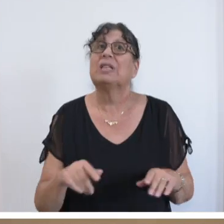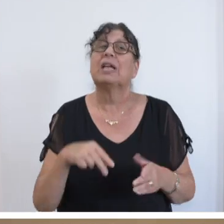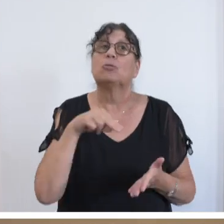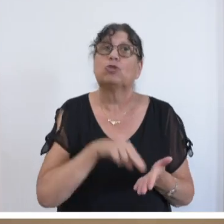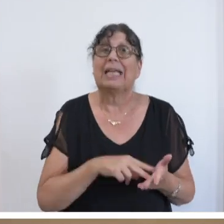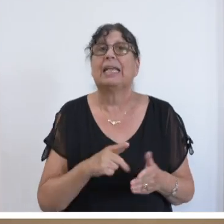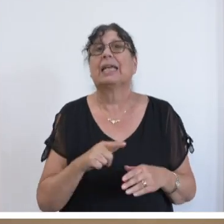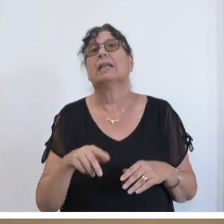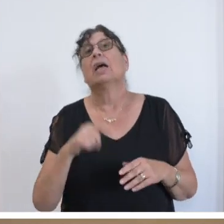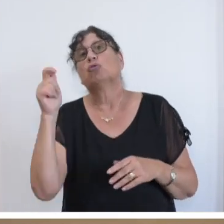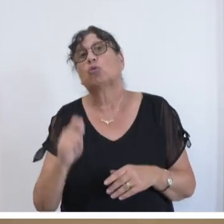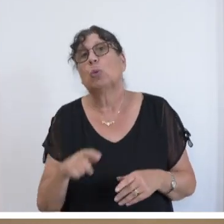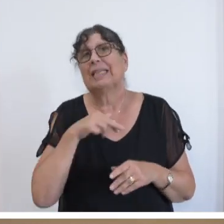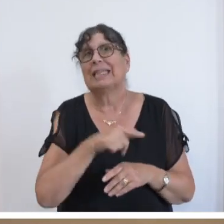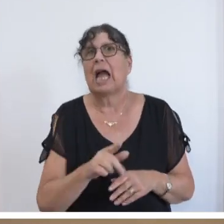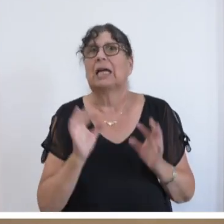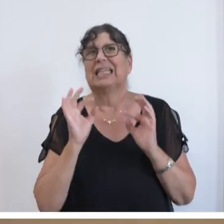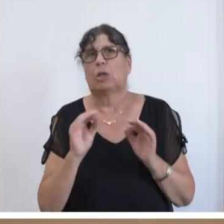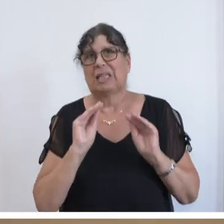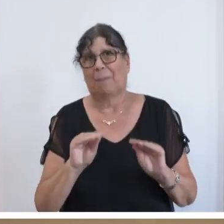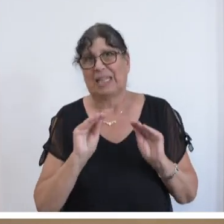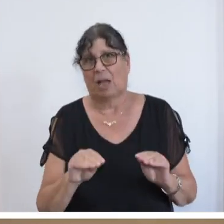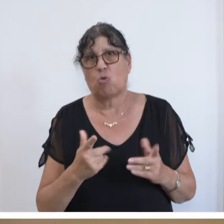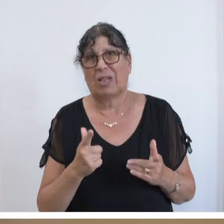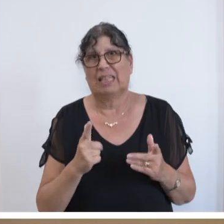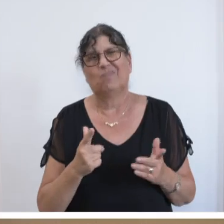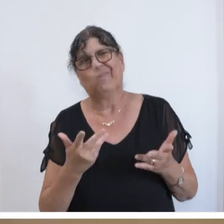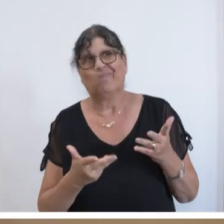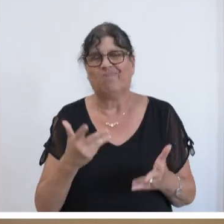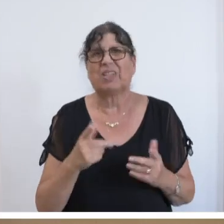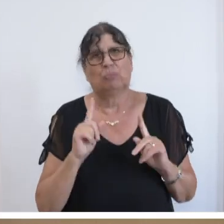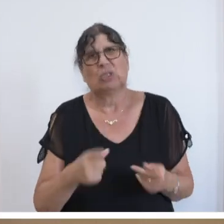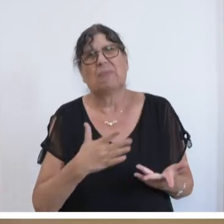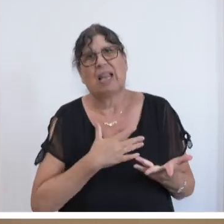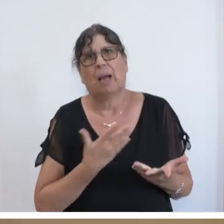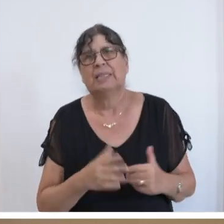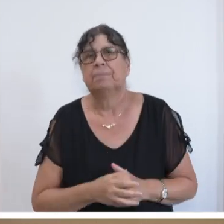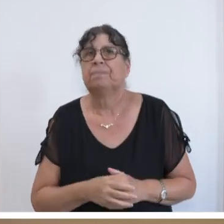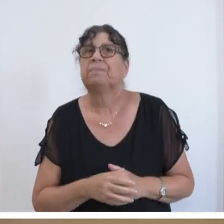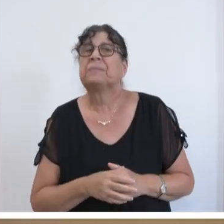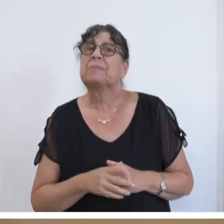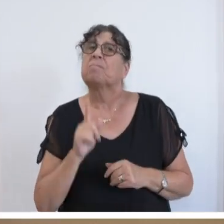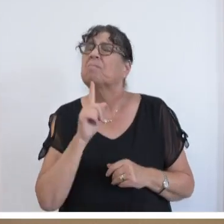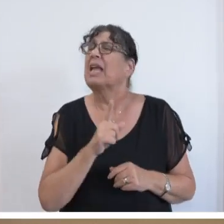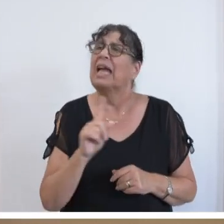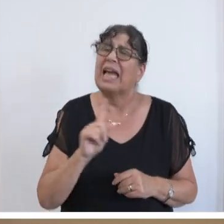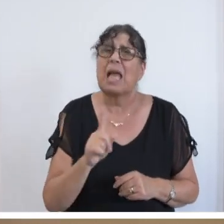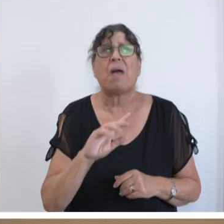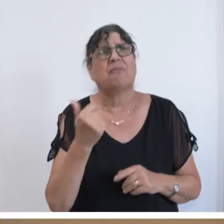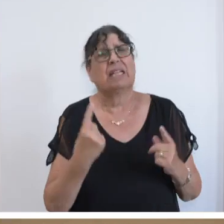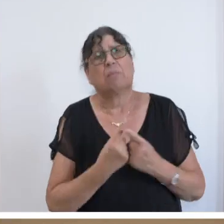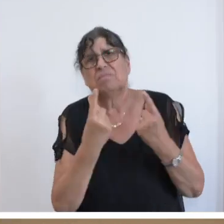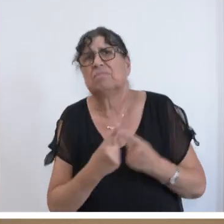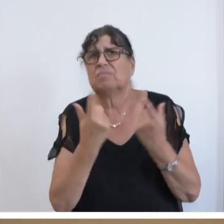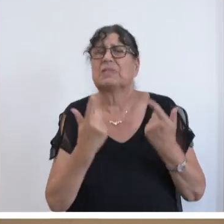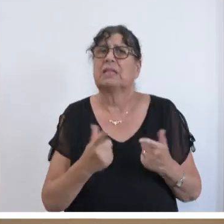Sonderpädagogik einzukassieren. Und das scheint der Fall zu sein. Es ist ja immer wieder strittig, inwiefern überhaupt das